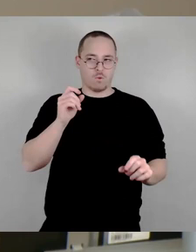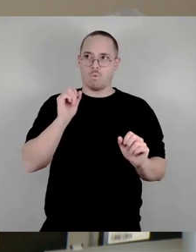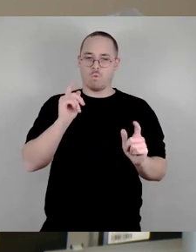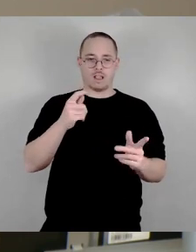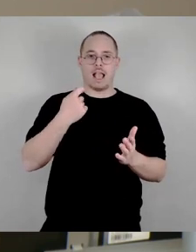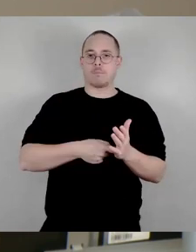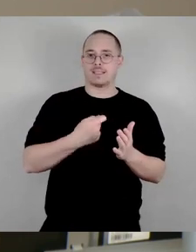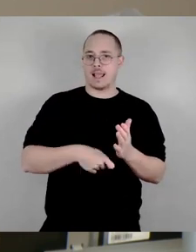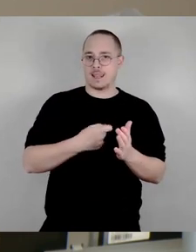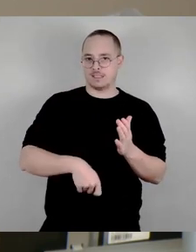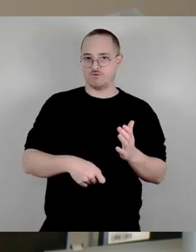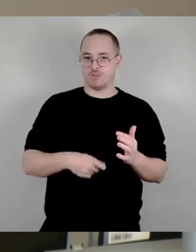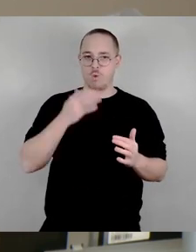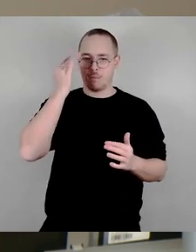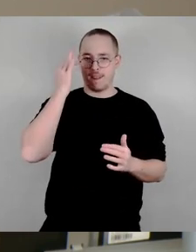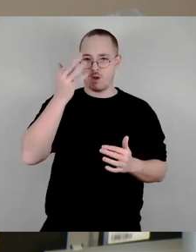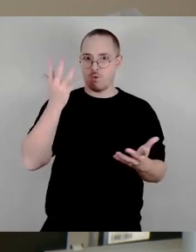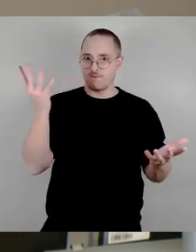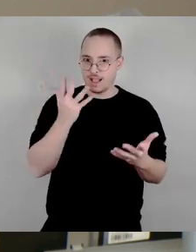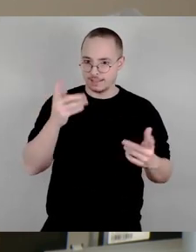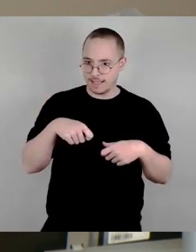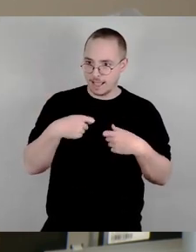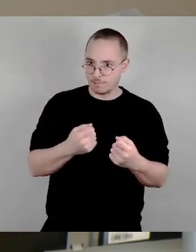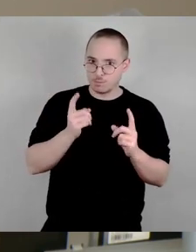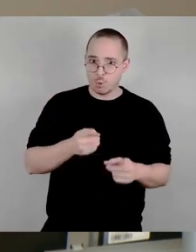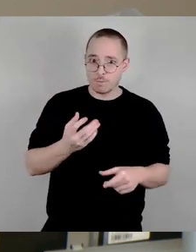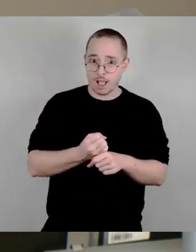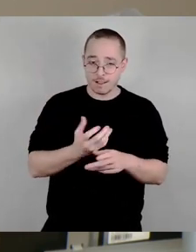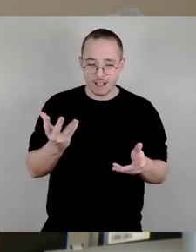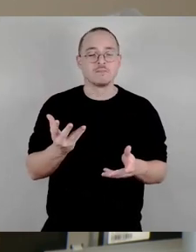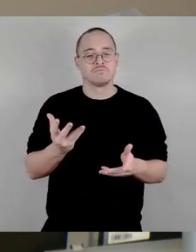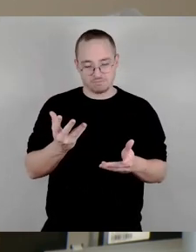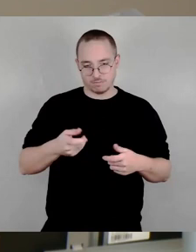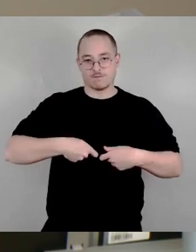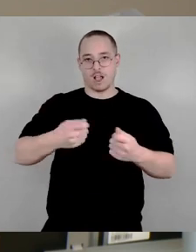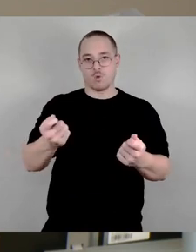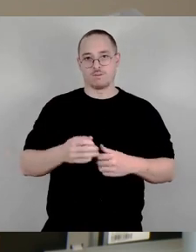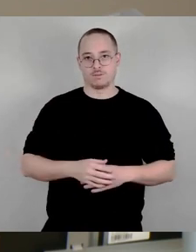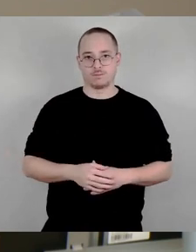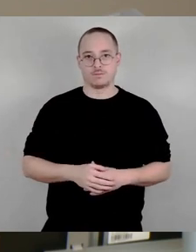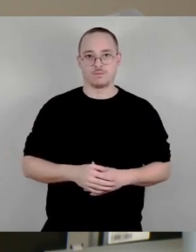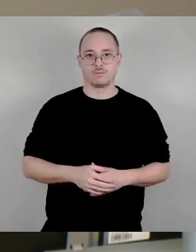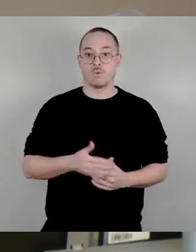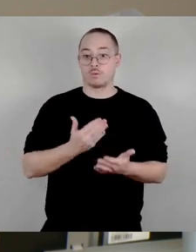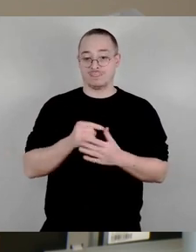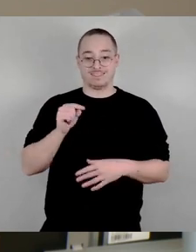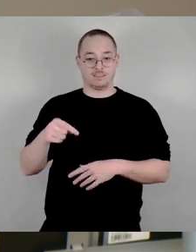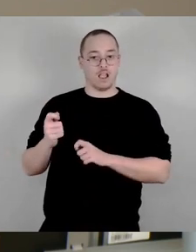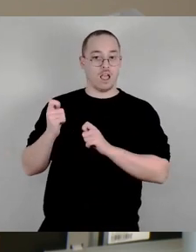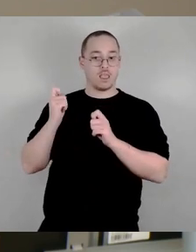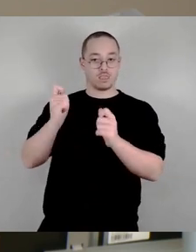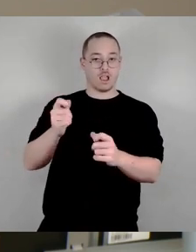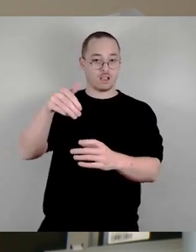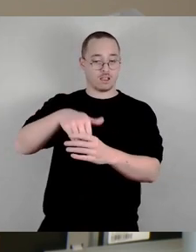die Grundstücke verkauft werden. Und der Antrag, der jetzt vorliegt, will ja nichts anderes, dass in diesem Prozess jetzt in den nächsten Wochen, Monaten,